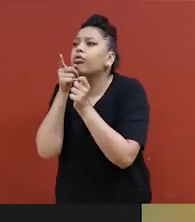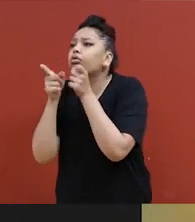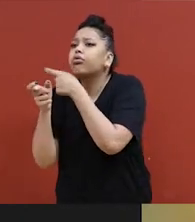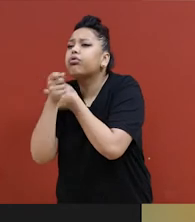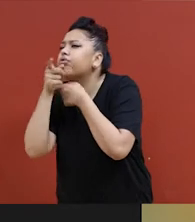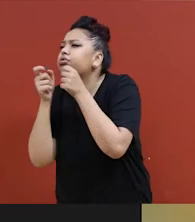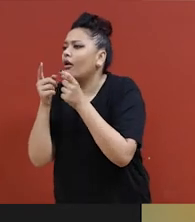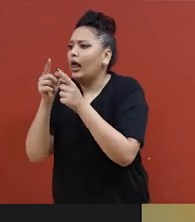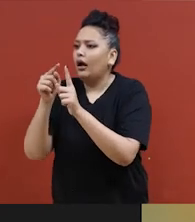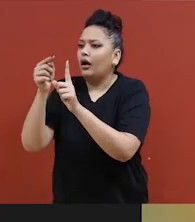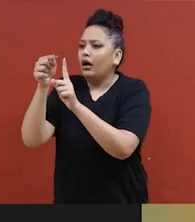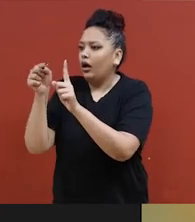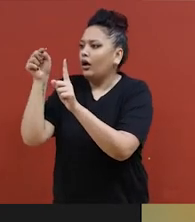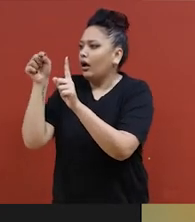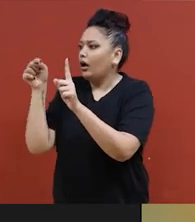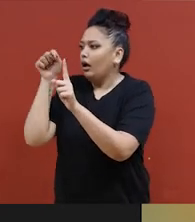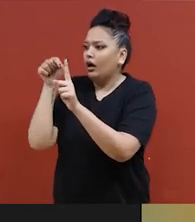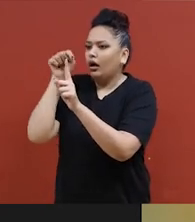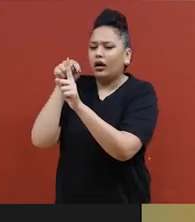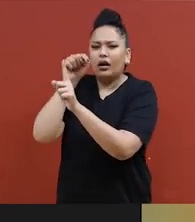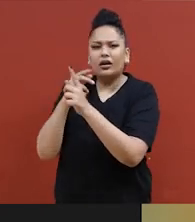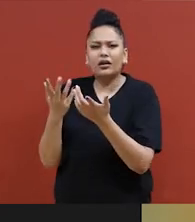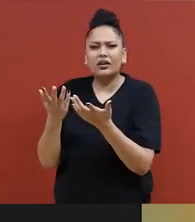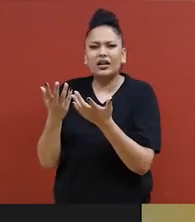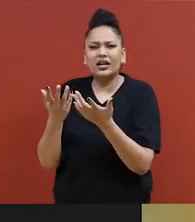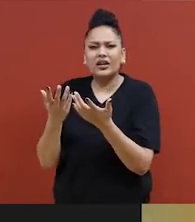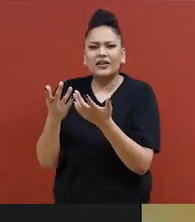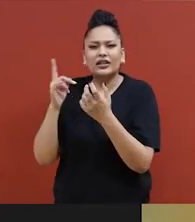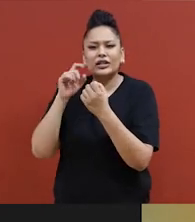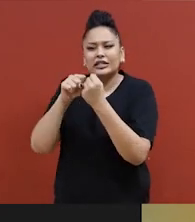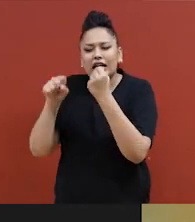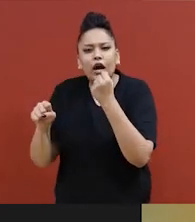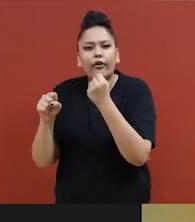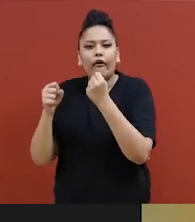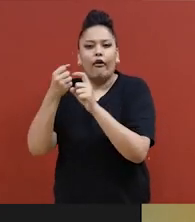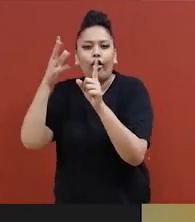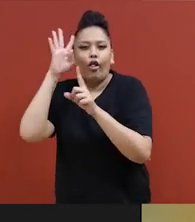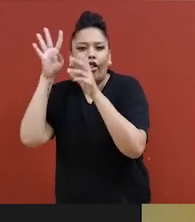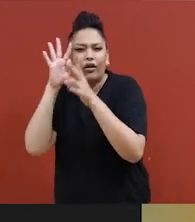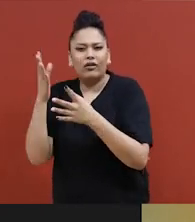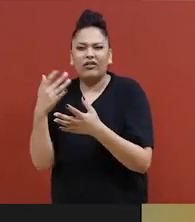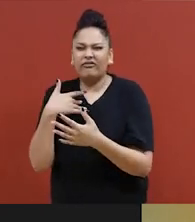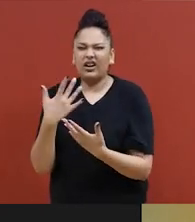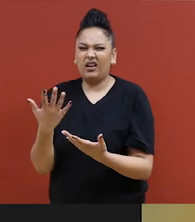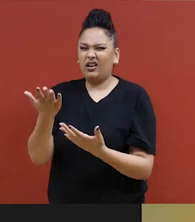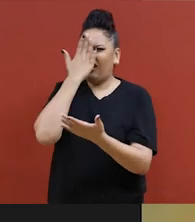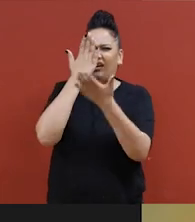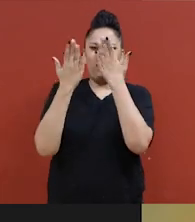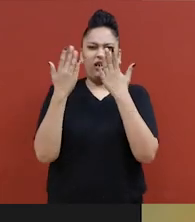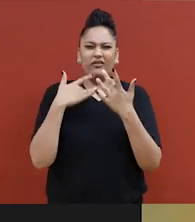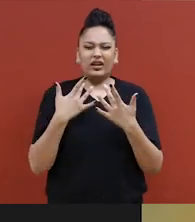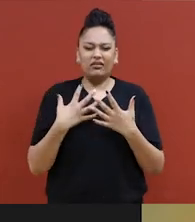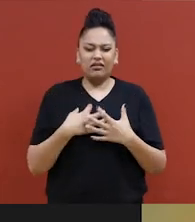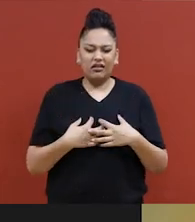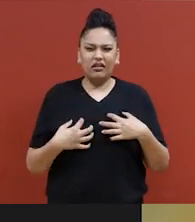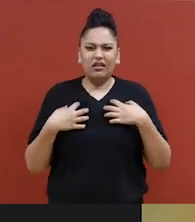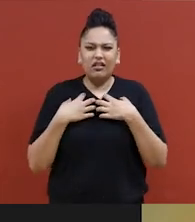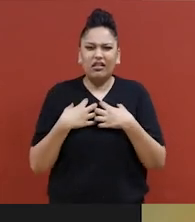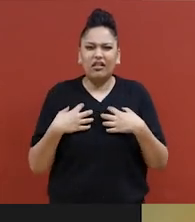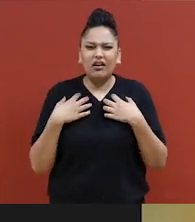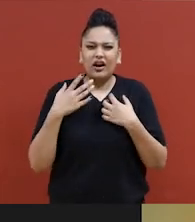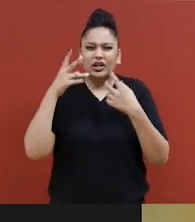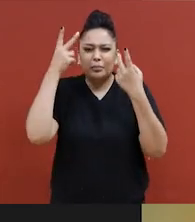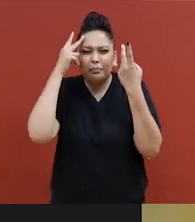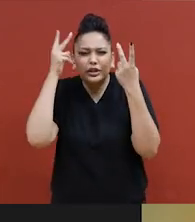personnelles circulent et que le message original se transforme en quelque chose d'autre de faux. Ça m'est arrivé, des choses ont été mal interprétées